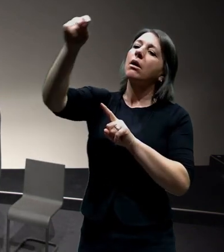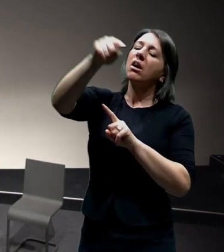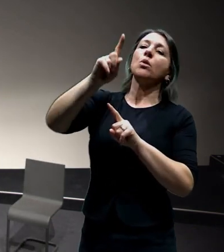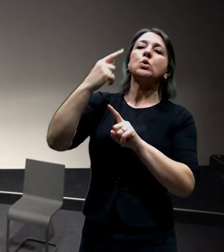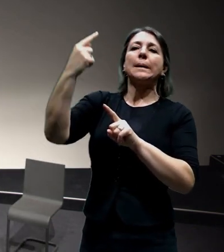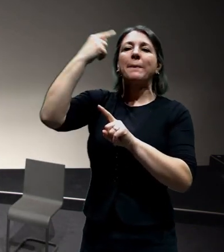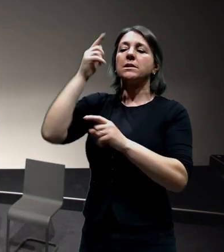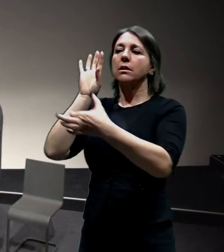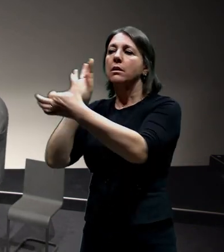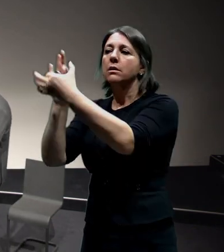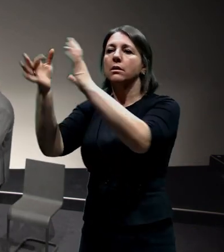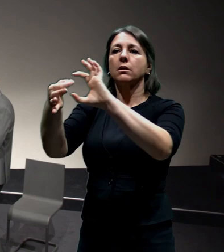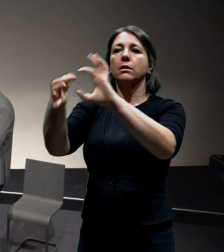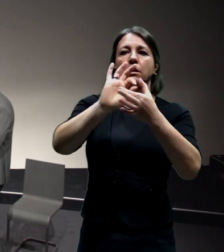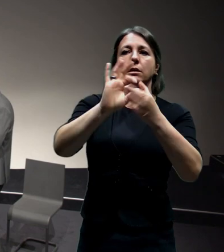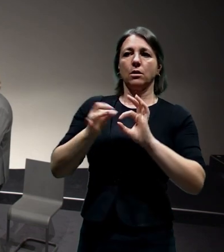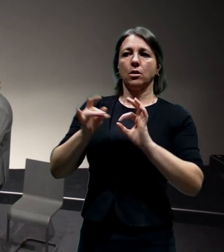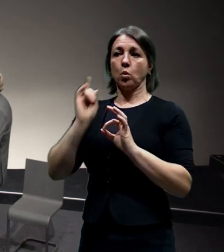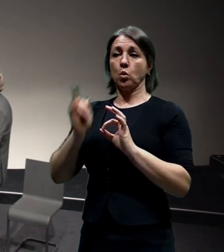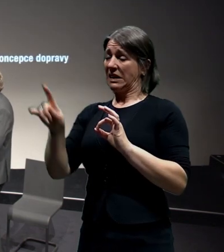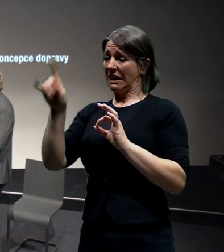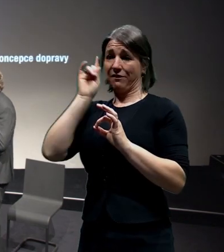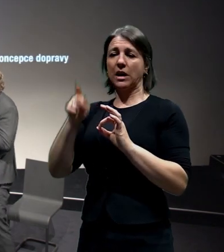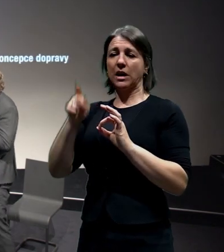poměrně velkého detailu.